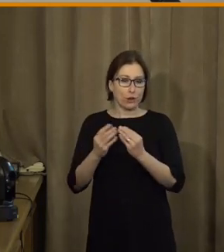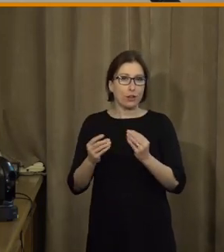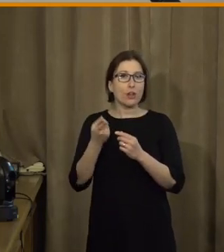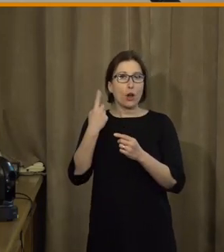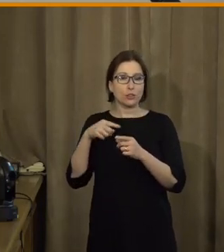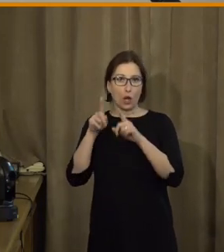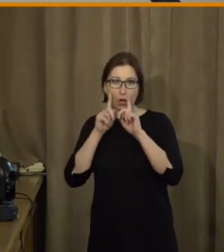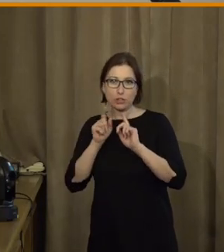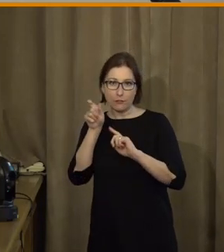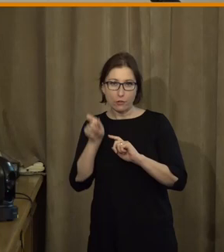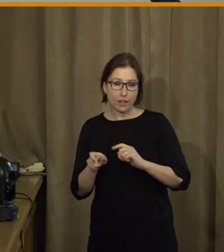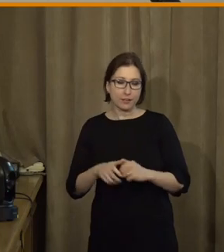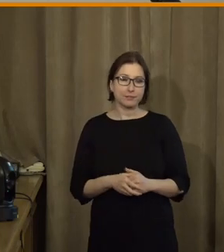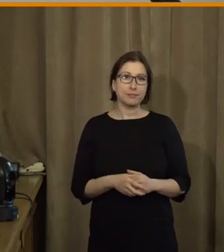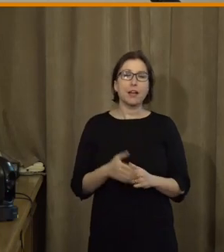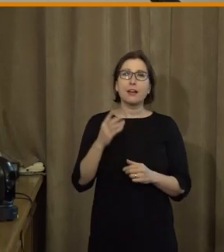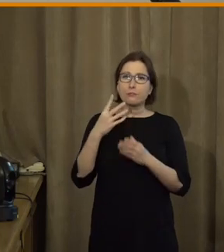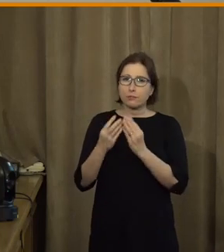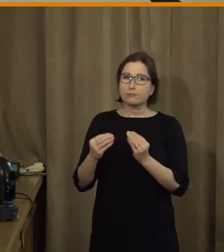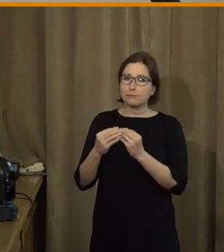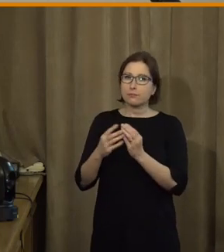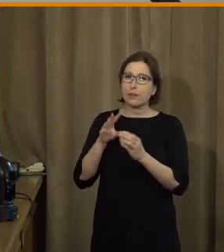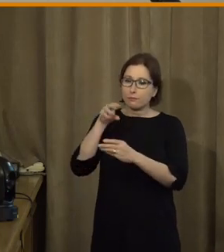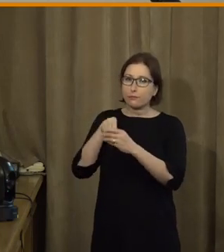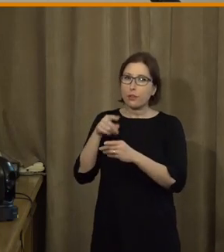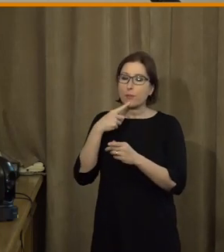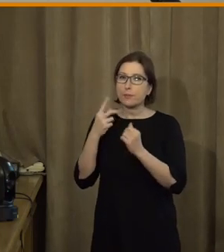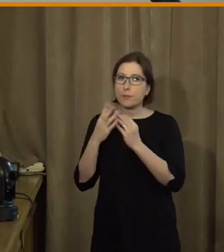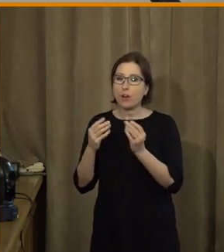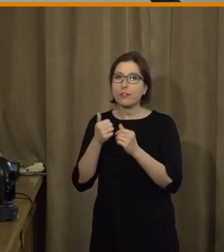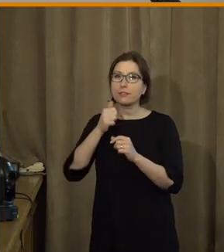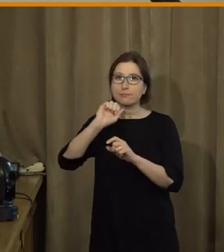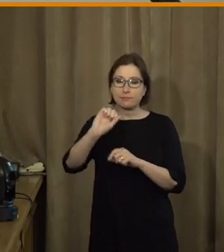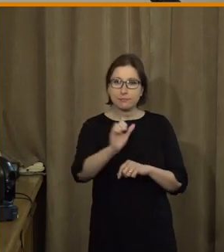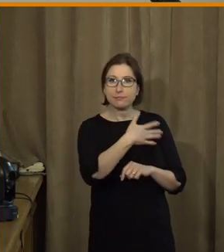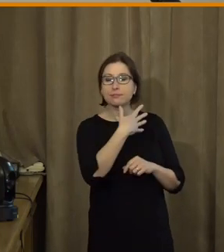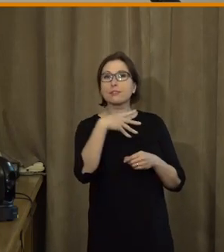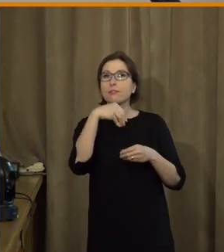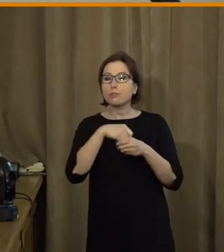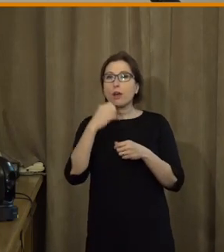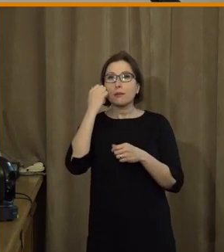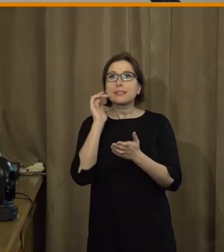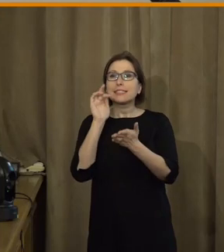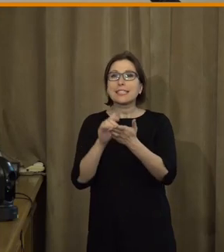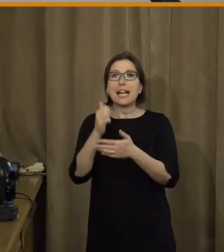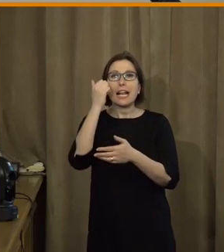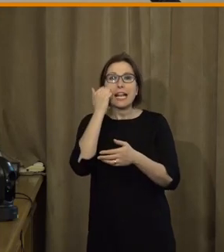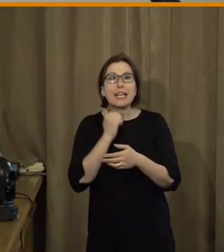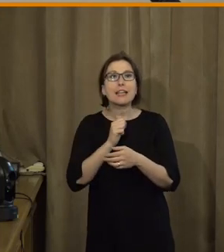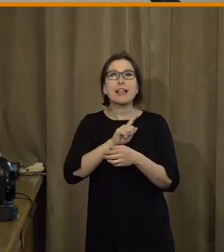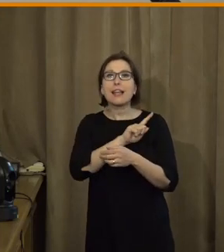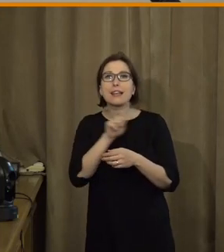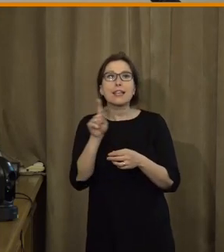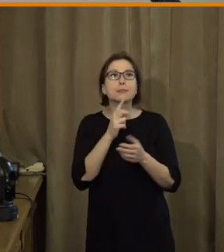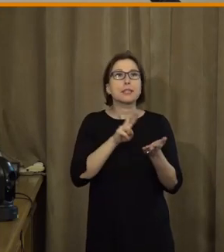Hořavové, tím, že tam bylo řečeno vlastně v tom jednom z těch prvních slajdů, že cílem je, aby lidé nebyli z procesu digitalizace